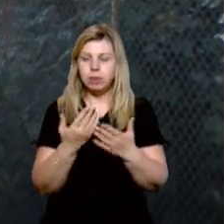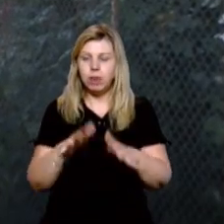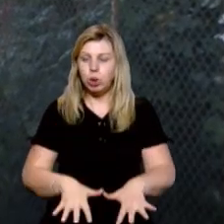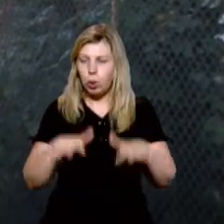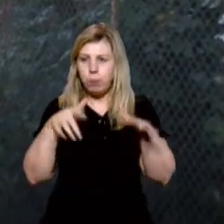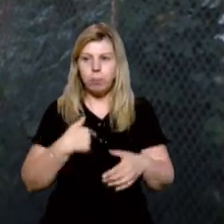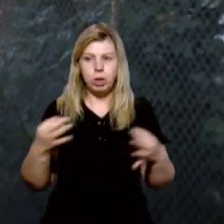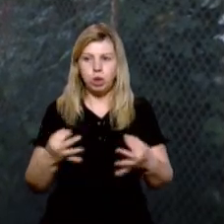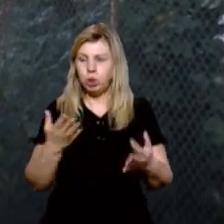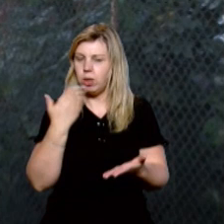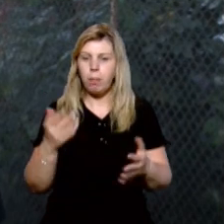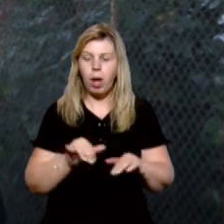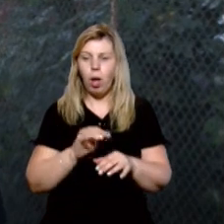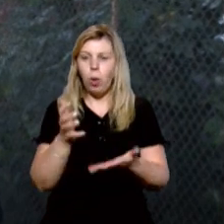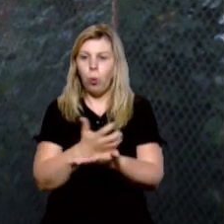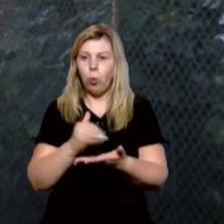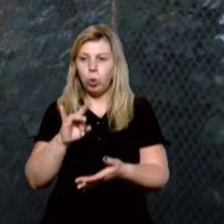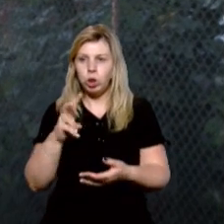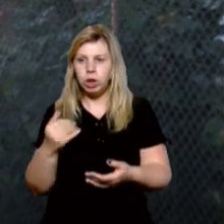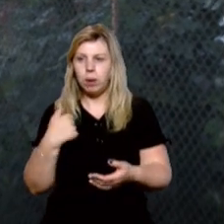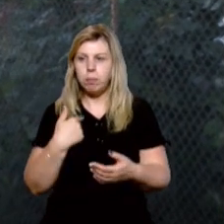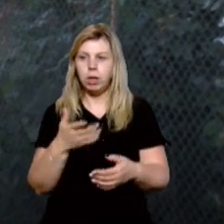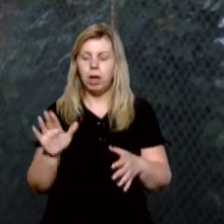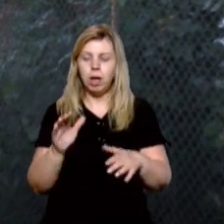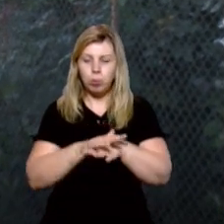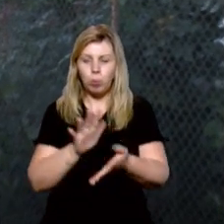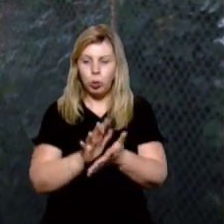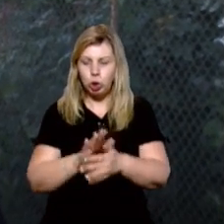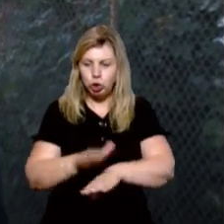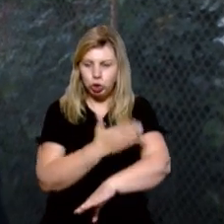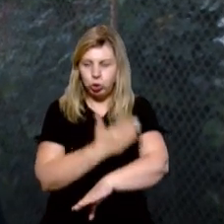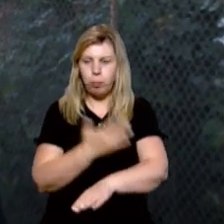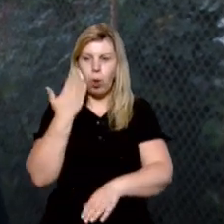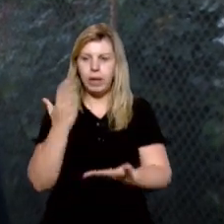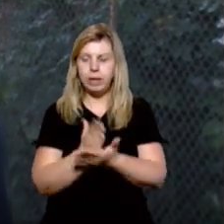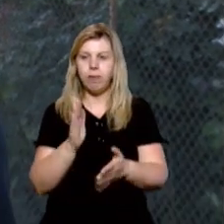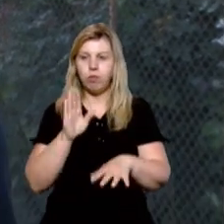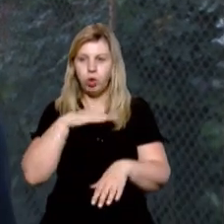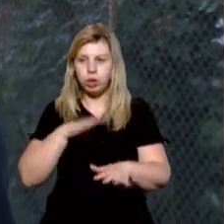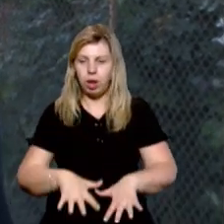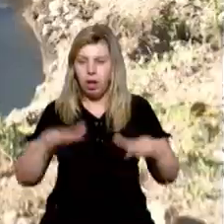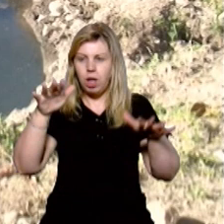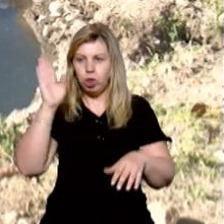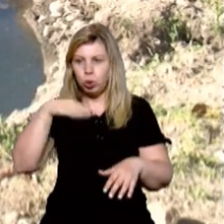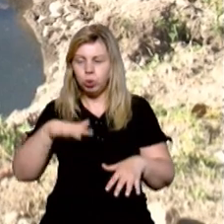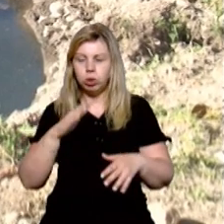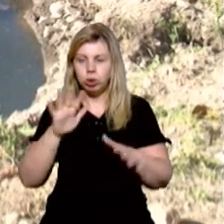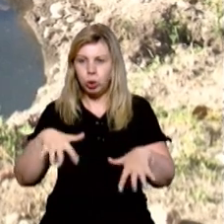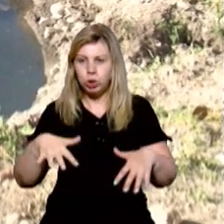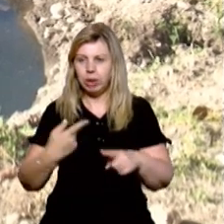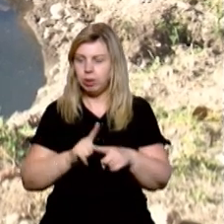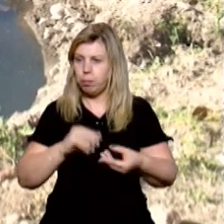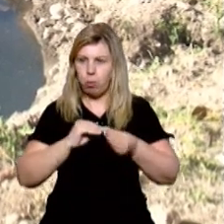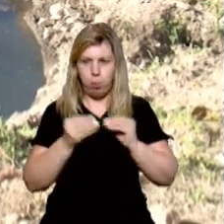ми не маємо ніч урожаї. Ми ходимо в брудних чоботах, коли є вода велика, коли дощі. Ця проблема вже